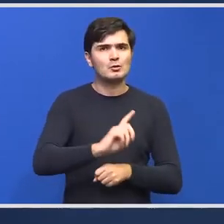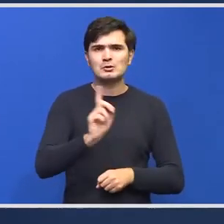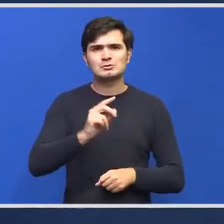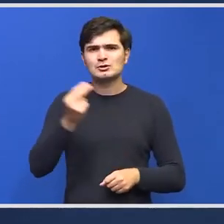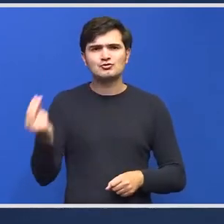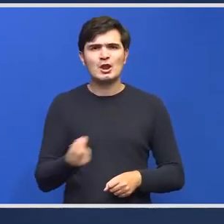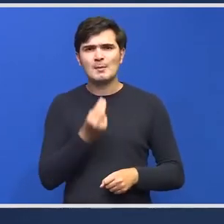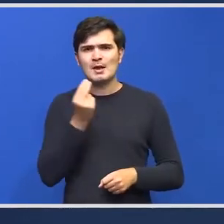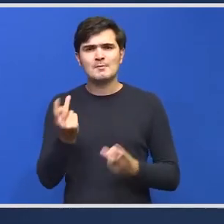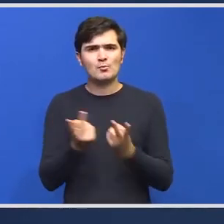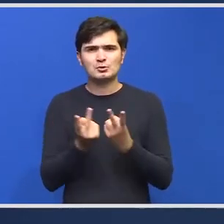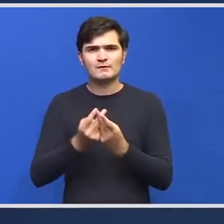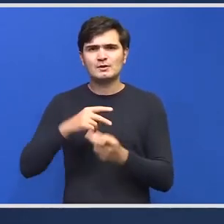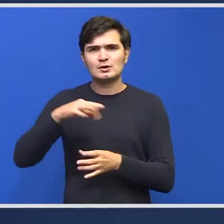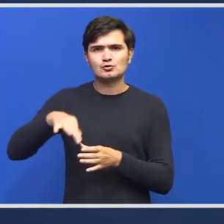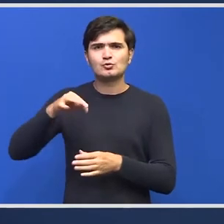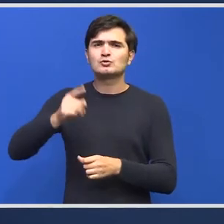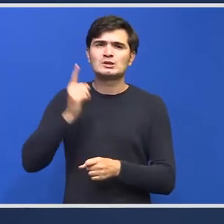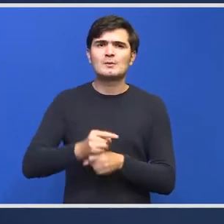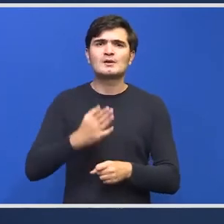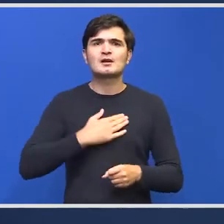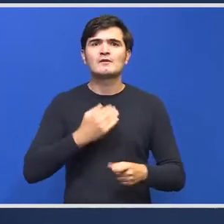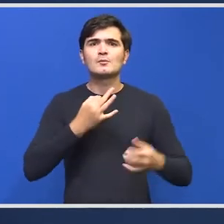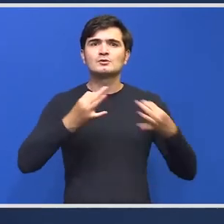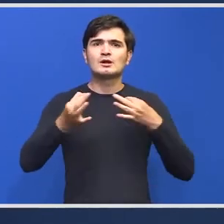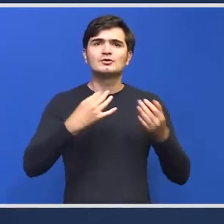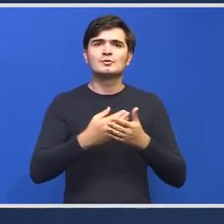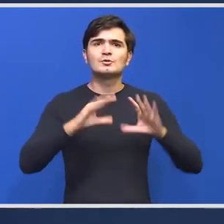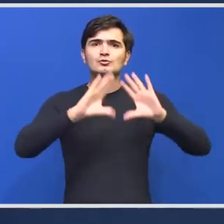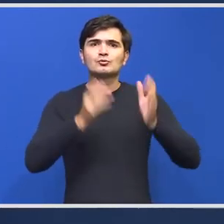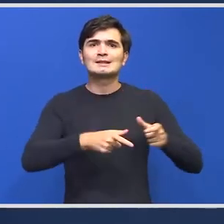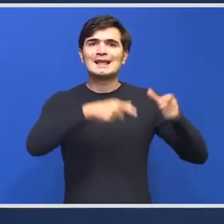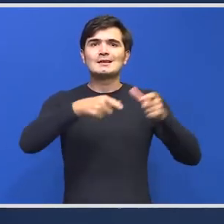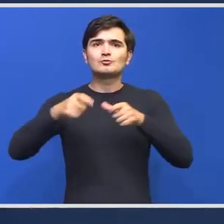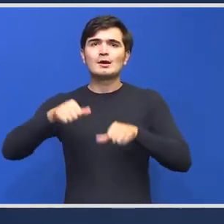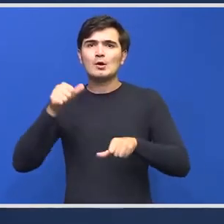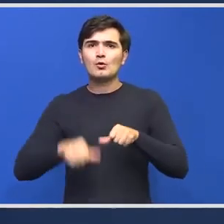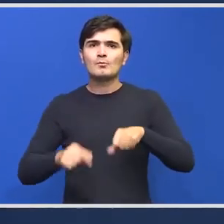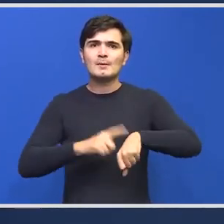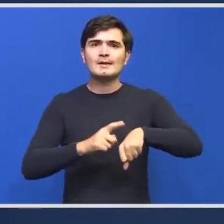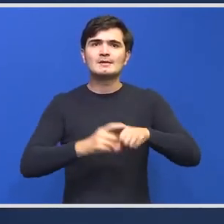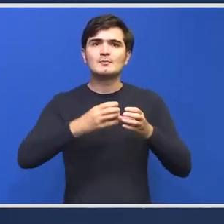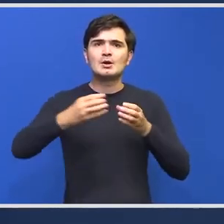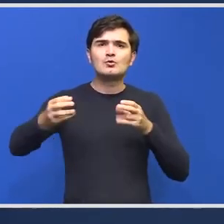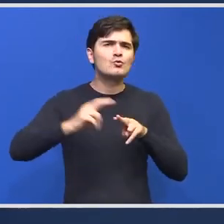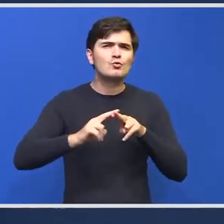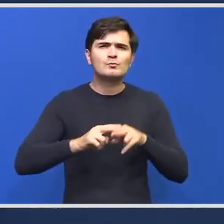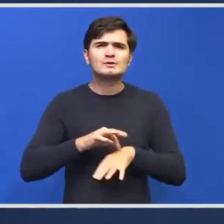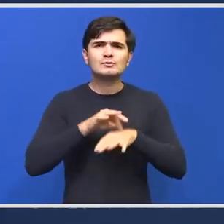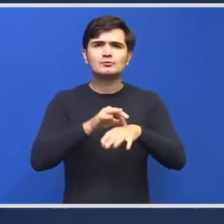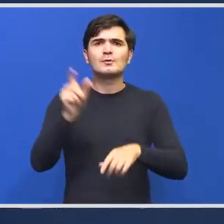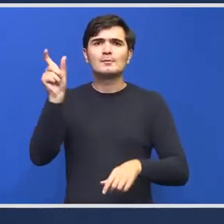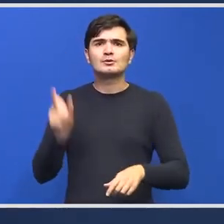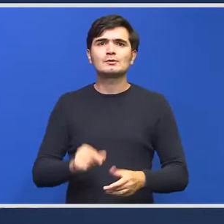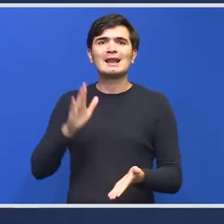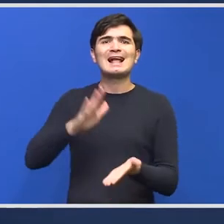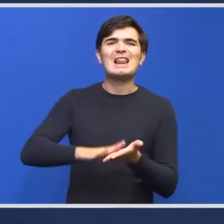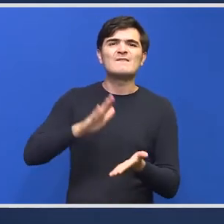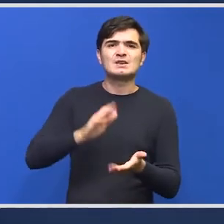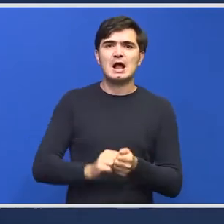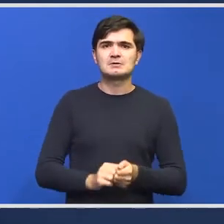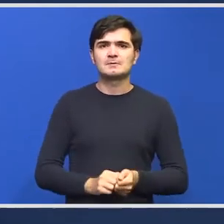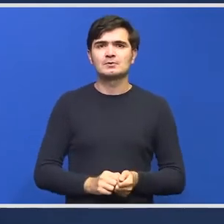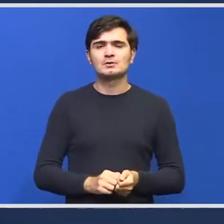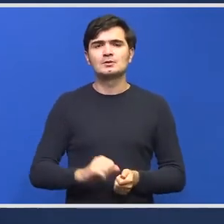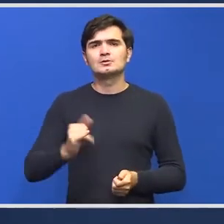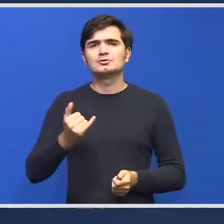figurată. Trebuie să avem o strategie pentru toate sectoarele din economie pe termen lung. Cum aducem un personal calificat în toate sectoarele din economie,